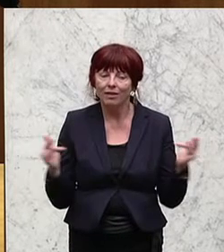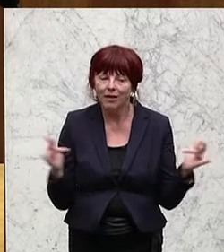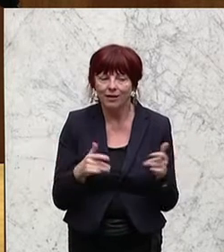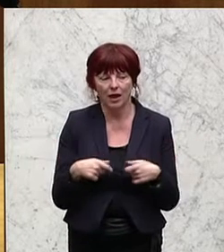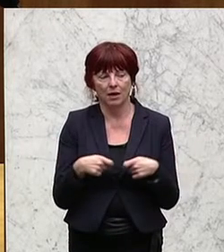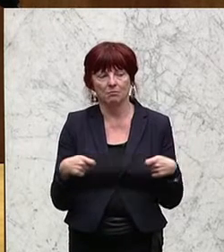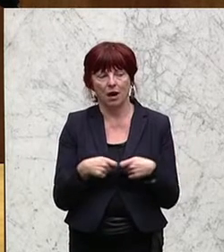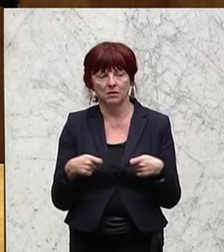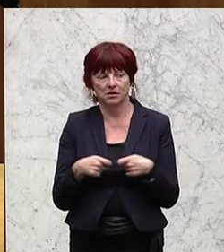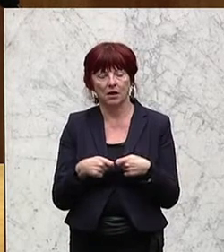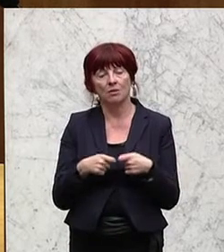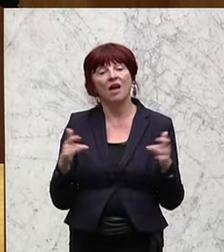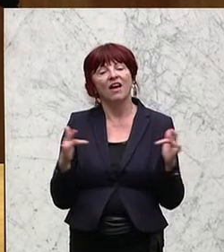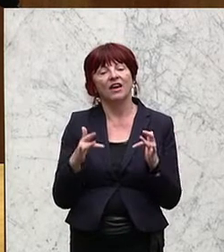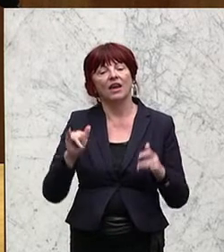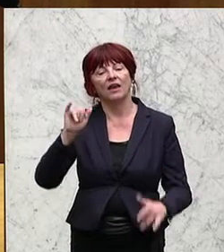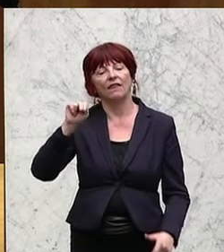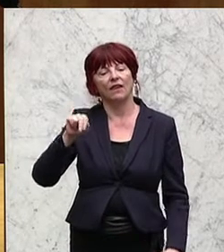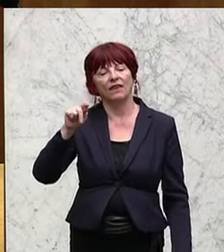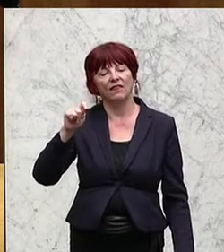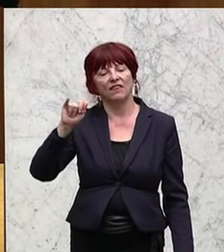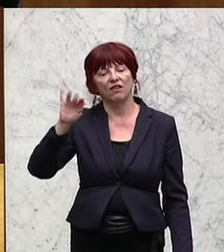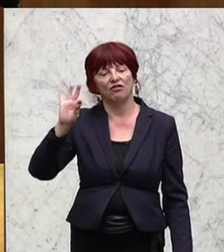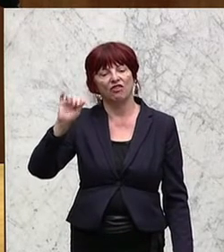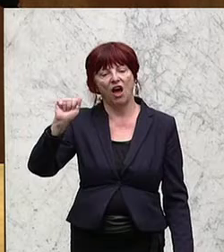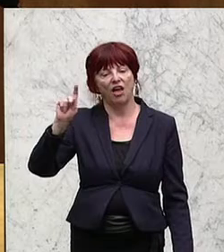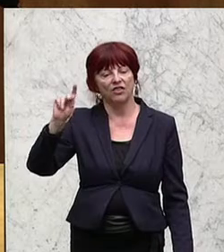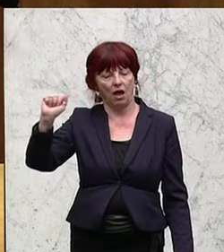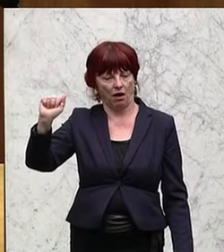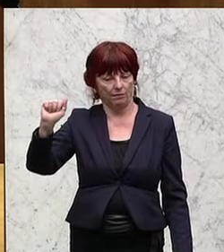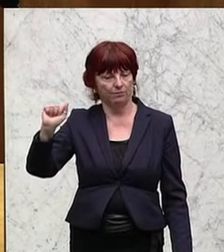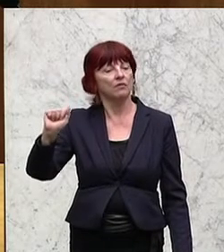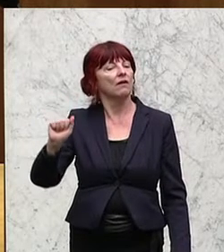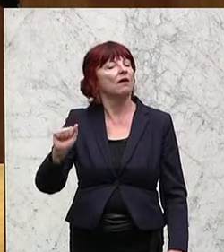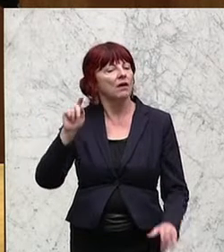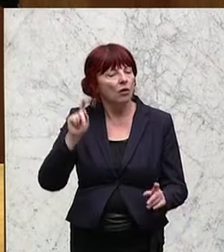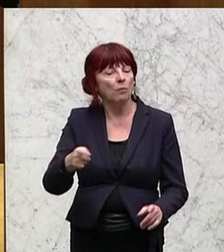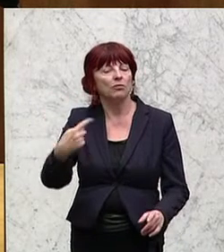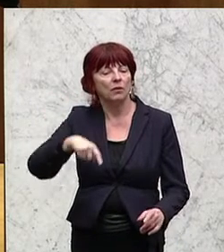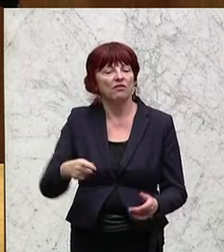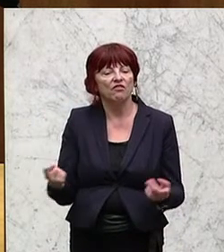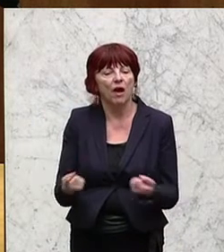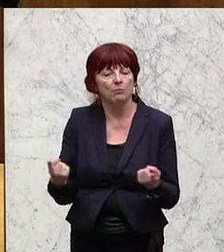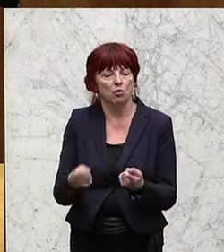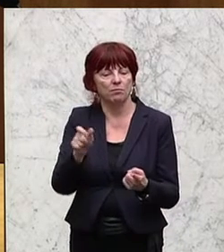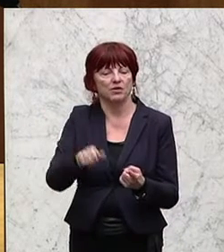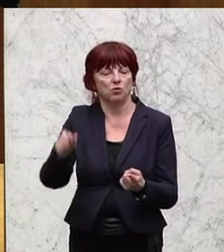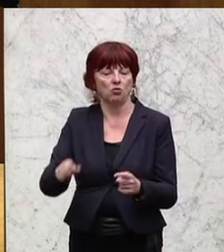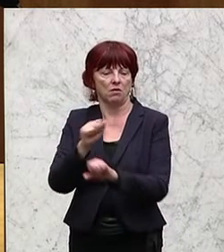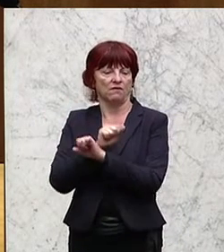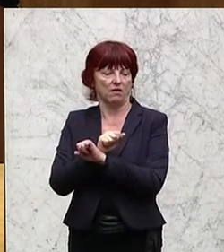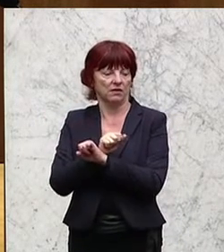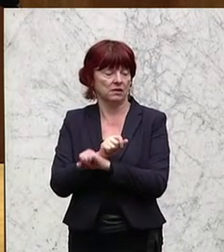gegen die Gefahr der Radikalisierung auch in den Haftanstalten. Nur stichwortartig, das begann natürlich mit einer intensiven